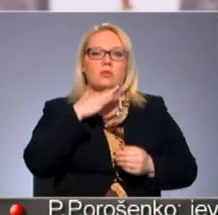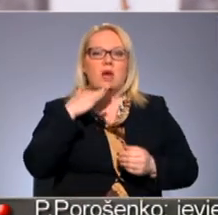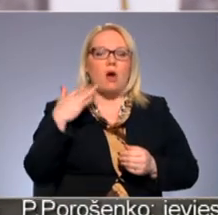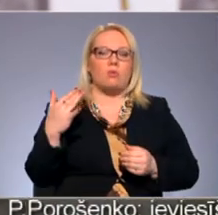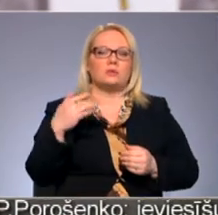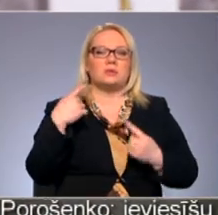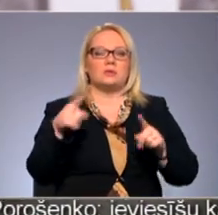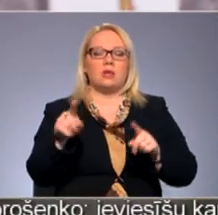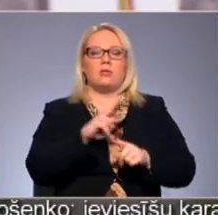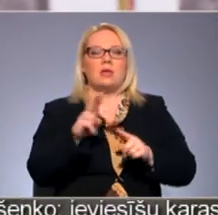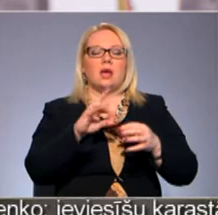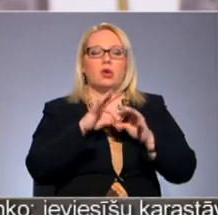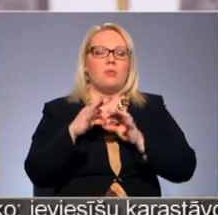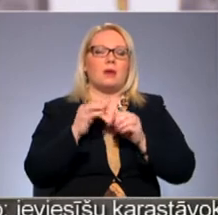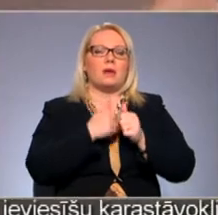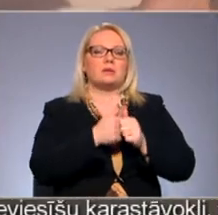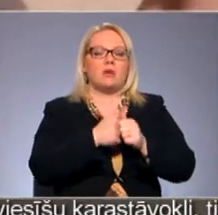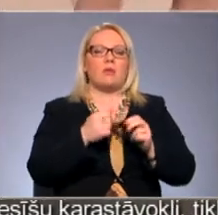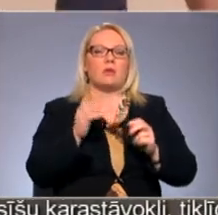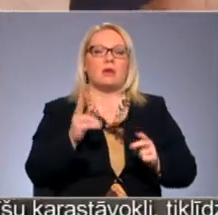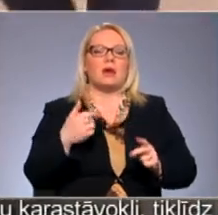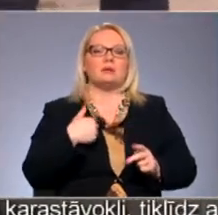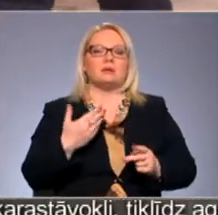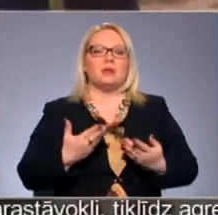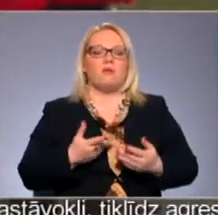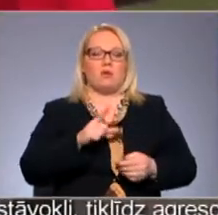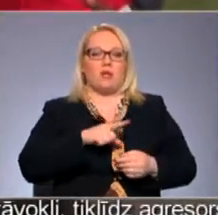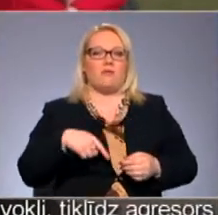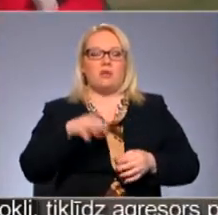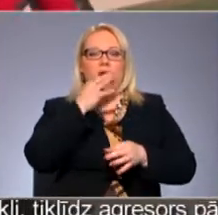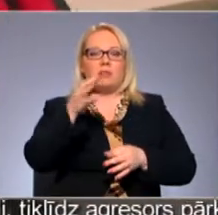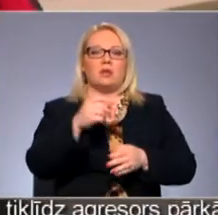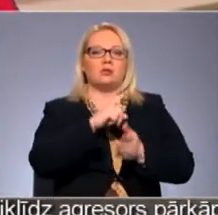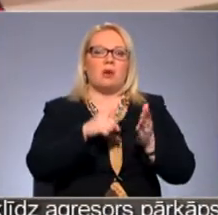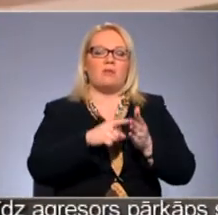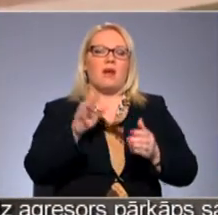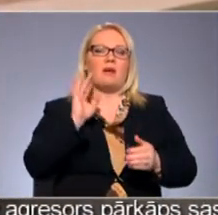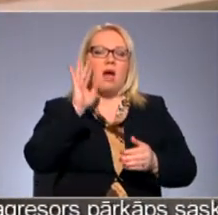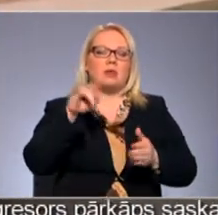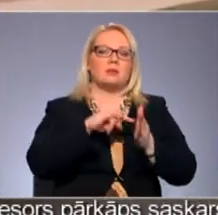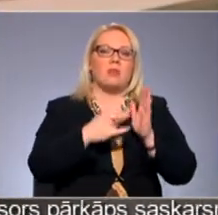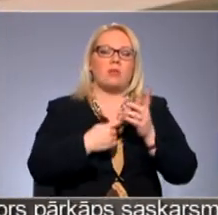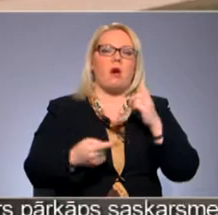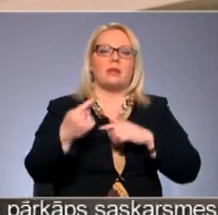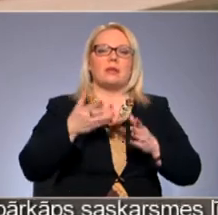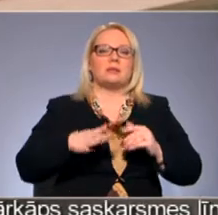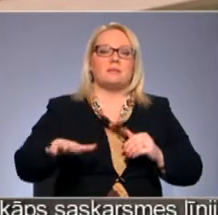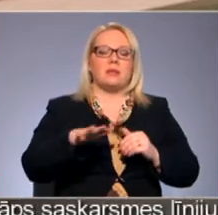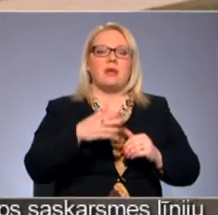netik rūpīgi, kā es sekoties dzīvotu Latvijā. Tomēr atbildes uz jautājumu, vai kādreiz plāno atgriezties dzimtenē, ir